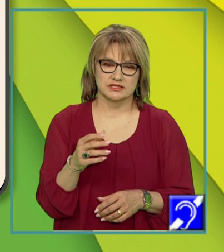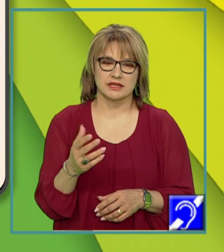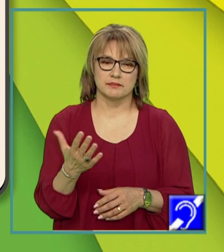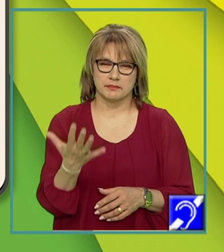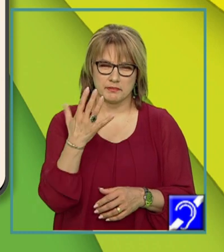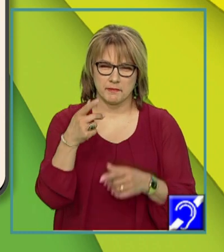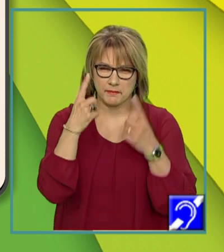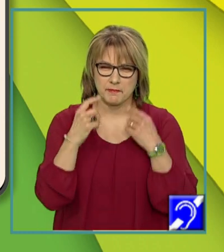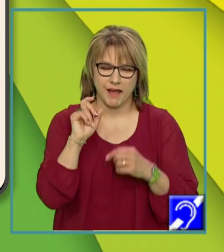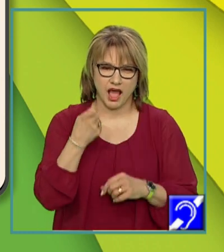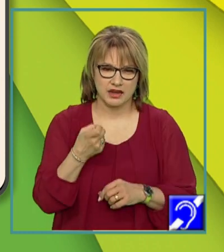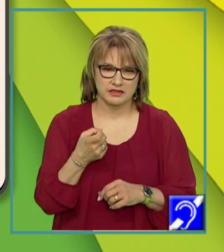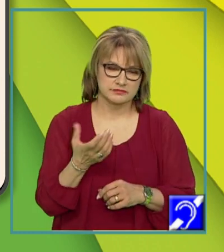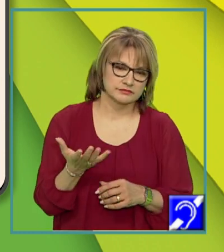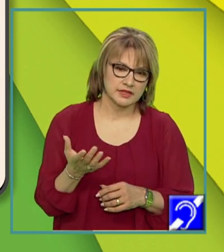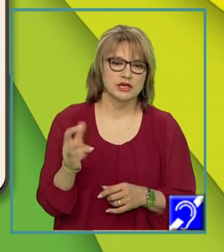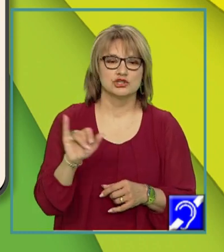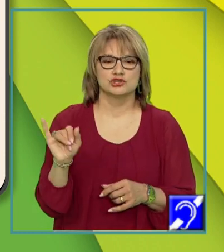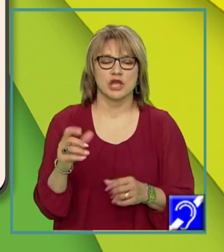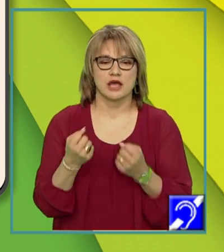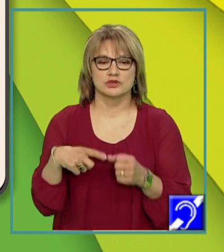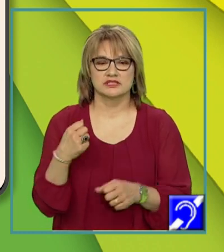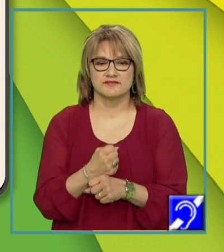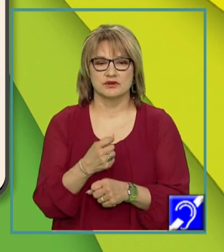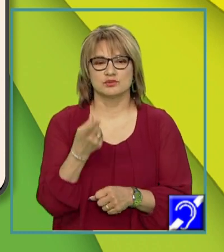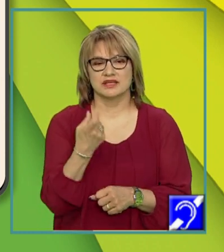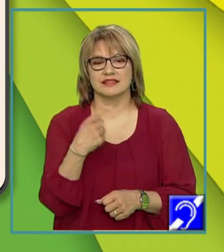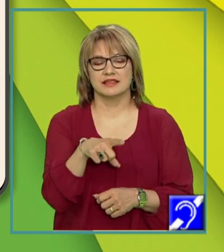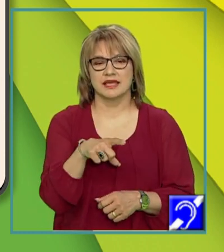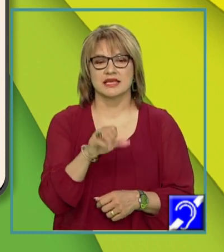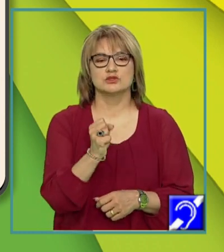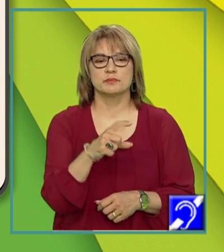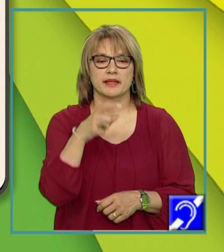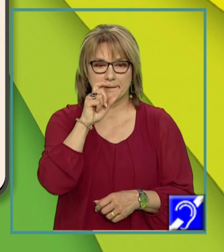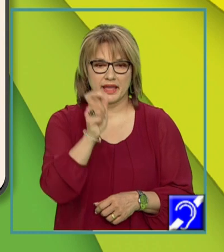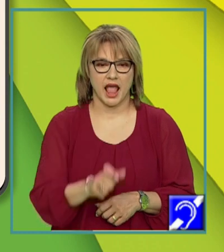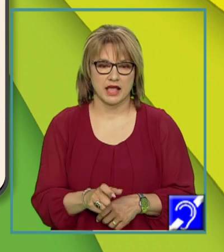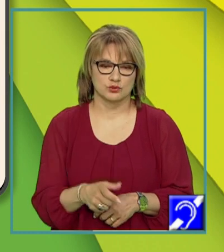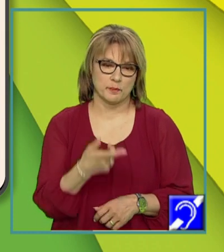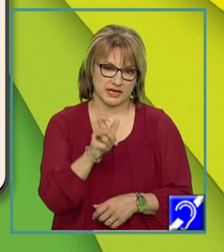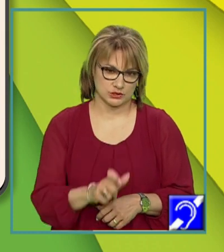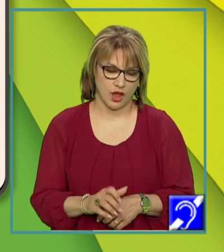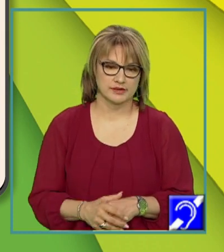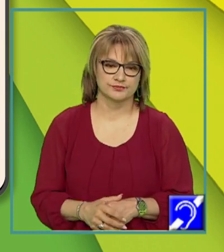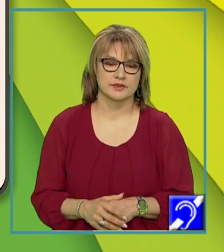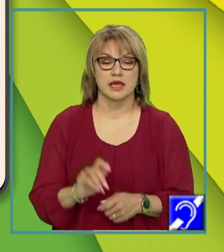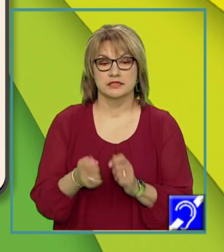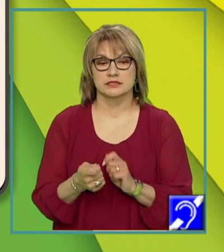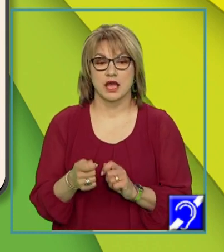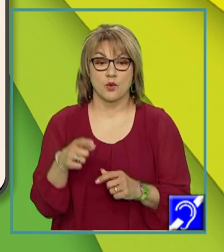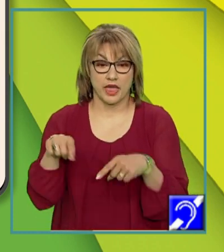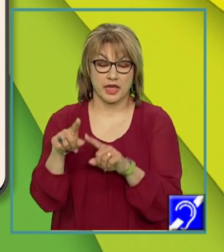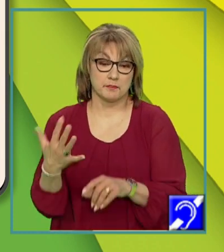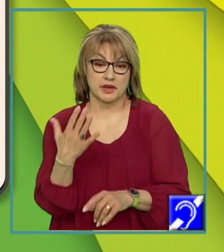recunoaștem și că acțiunea este făcută de subiectul care este o persoană. Sau, ei păreau supărați,